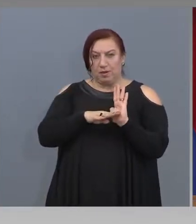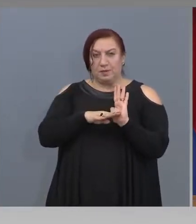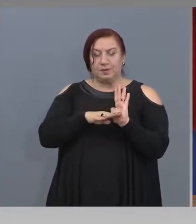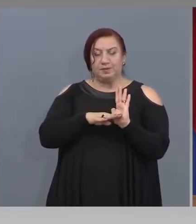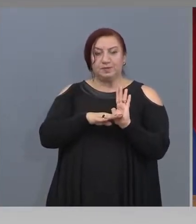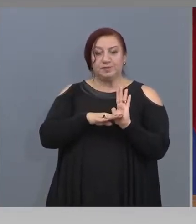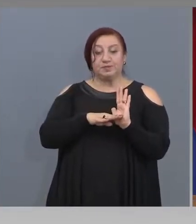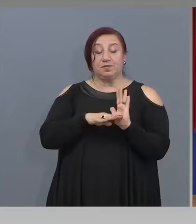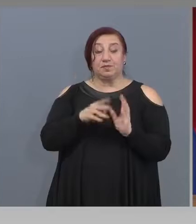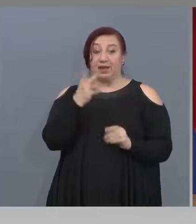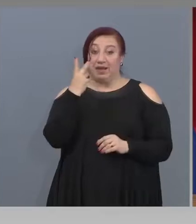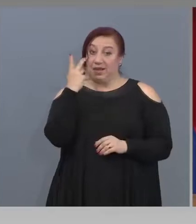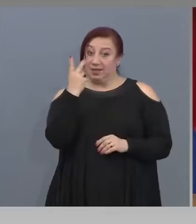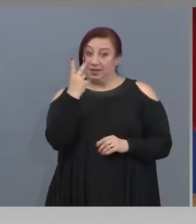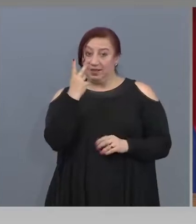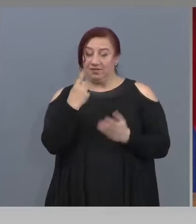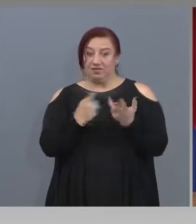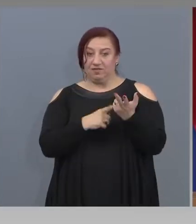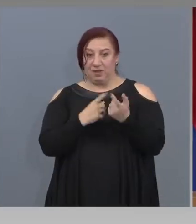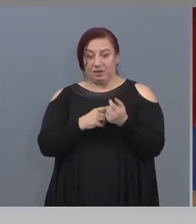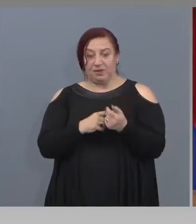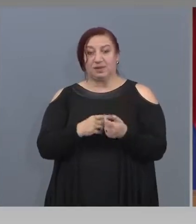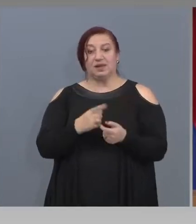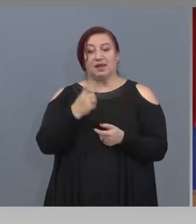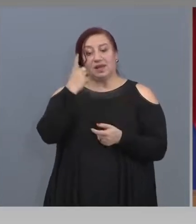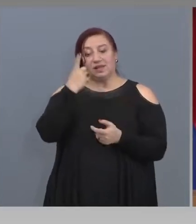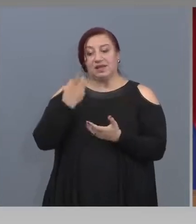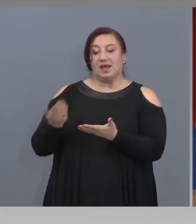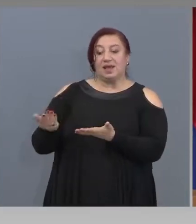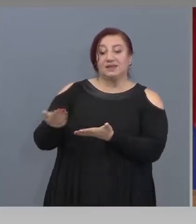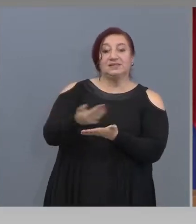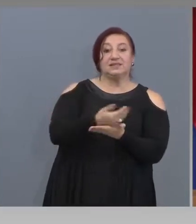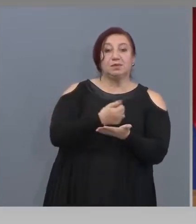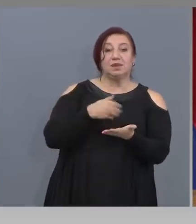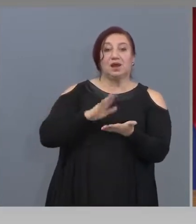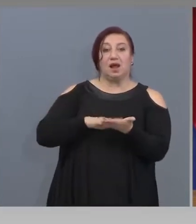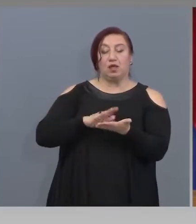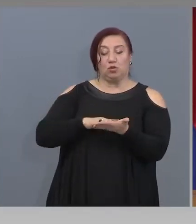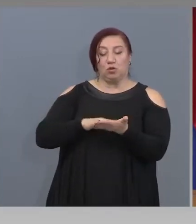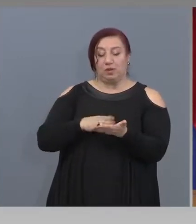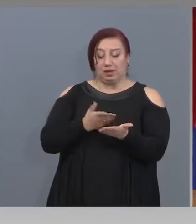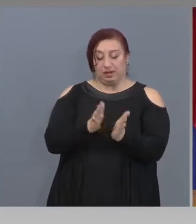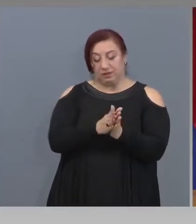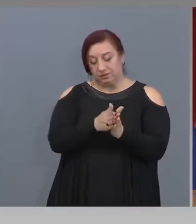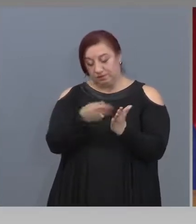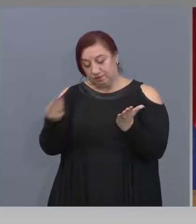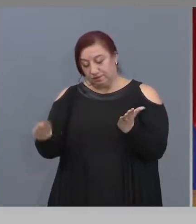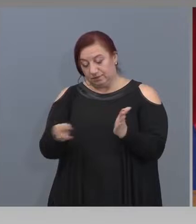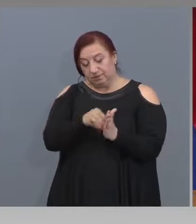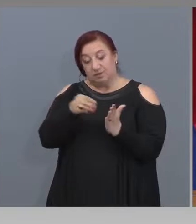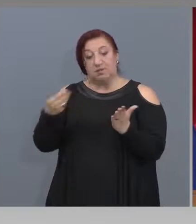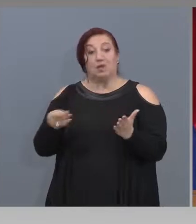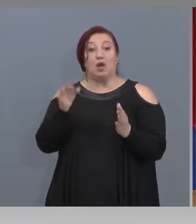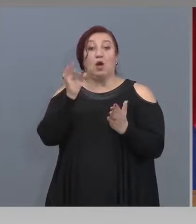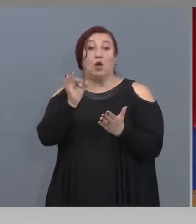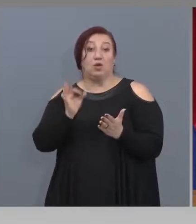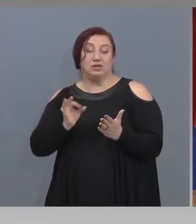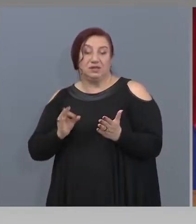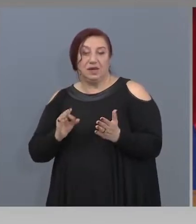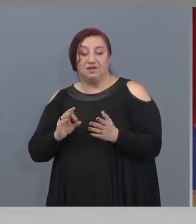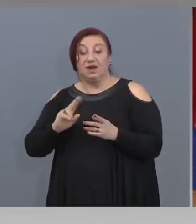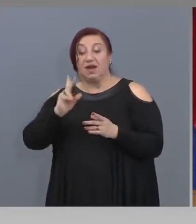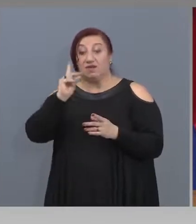на два пъти. Един вече е събрал документи и се оценява, а другия ще бъде септември или